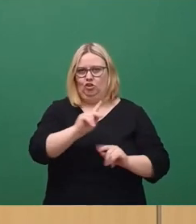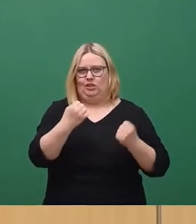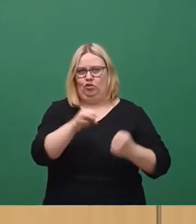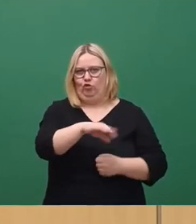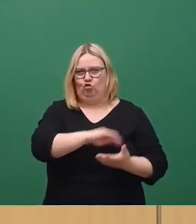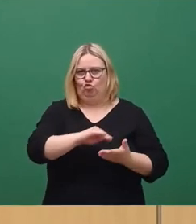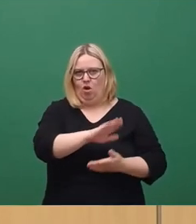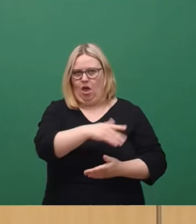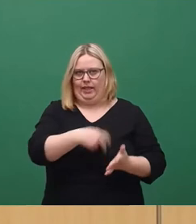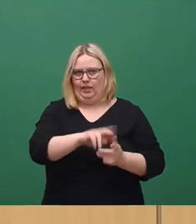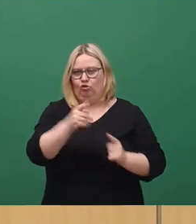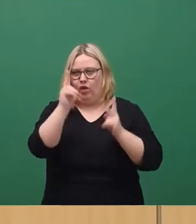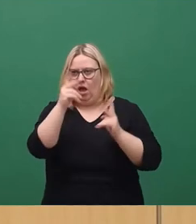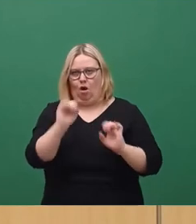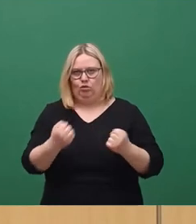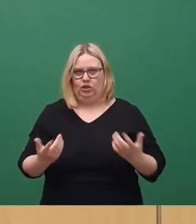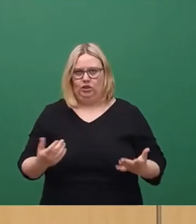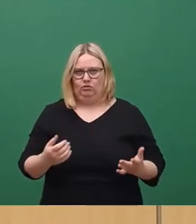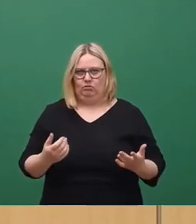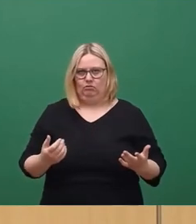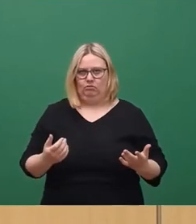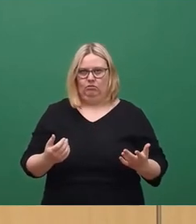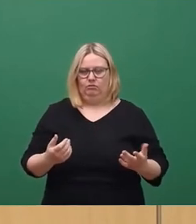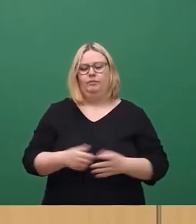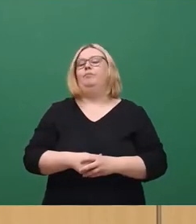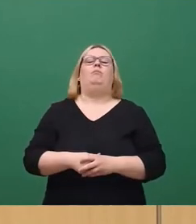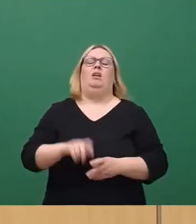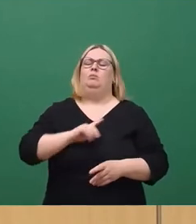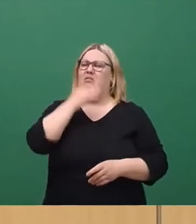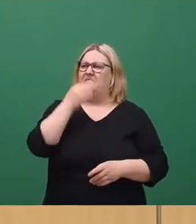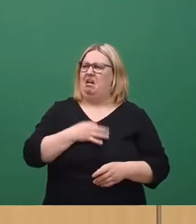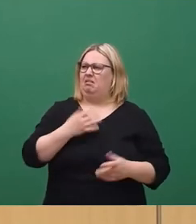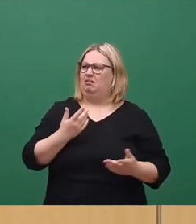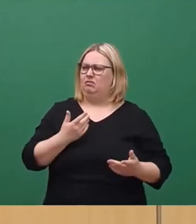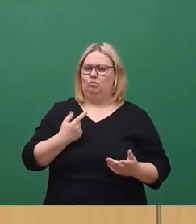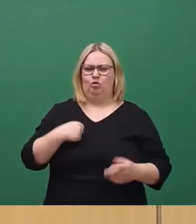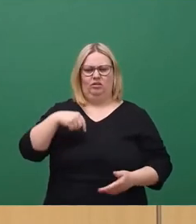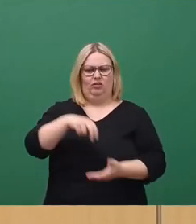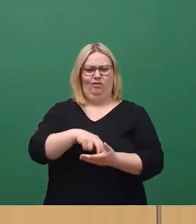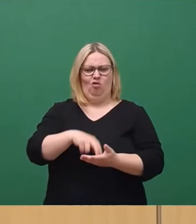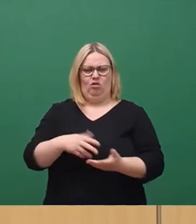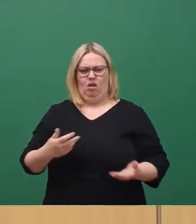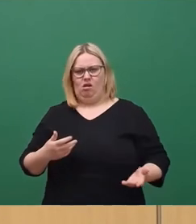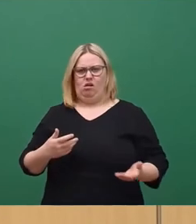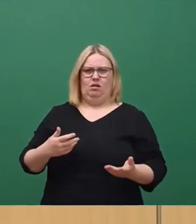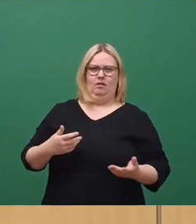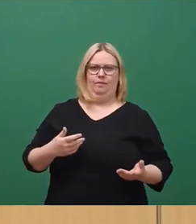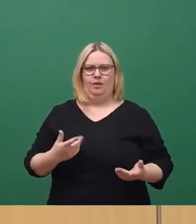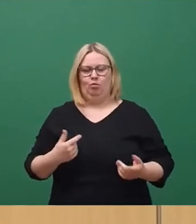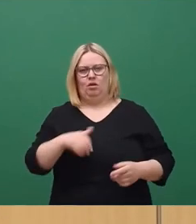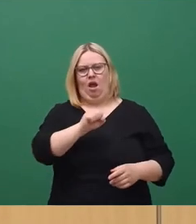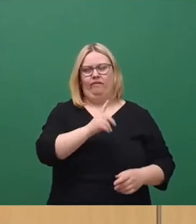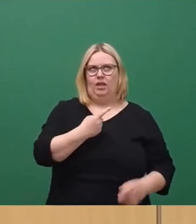Schüler und ihre Lehrer zu realisieren. Ich frage mich immer, ob es sinnvoll ist, hier vorne Kommentierungen der AfD noch mal